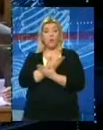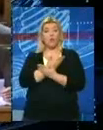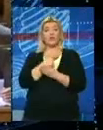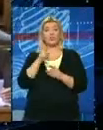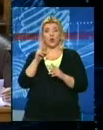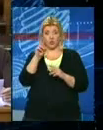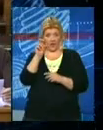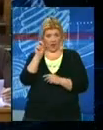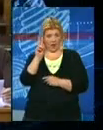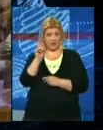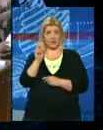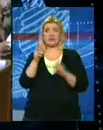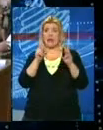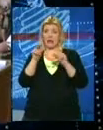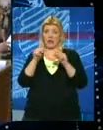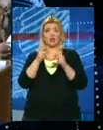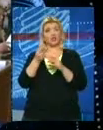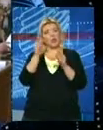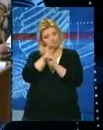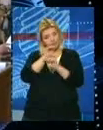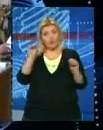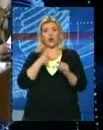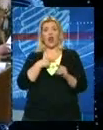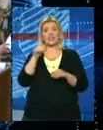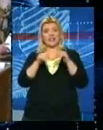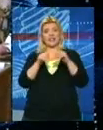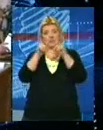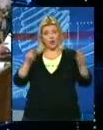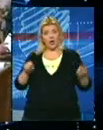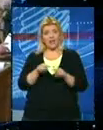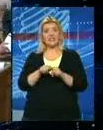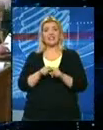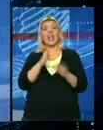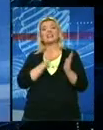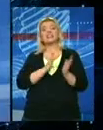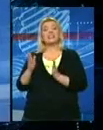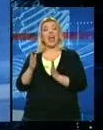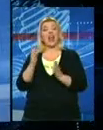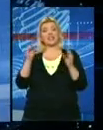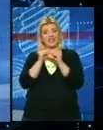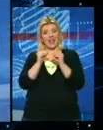Zbjernu izbornu listu i stalne sastave biračkih odbora.